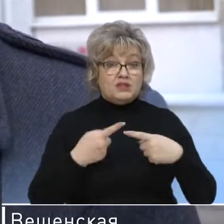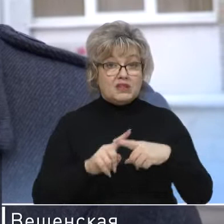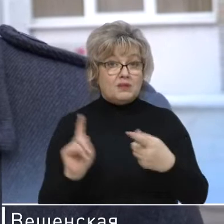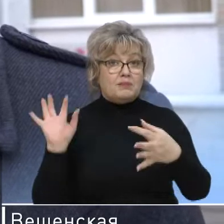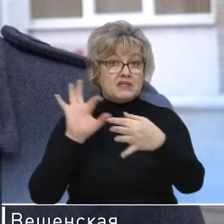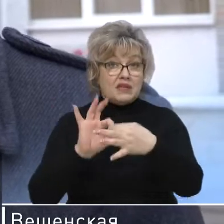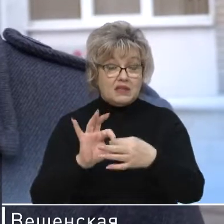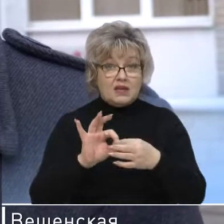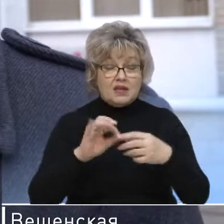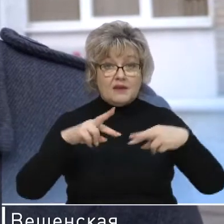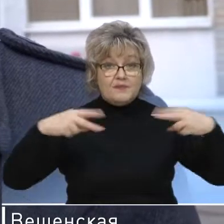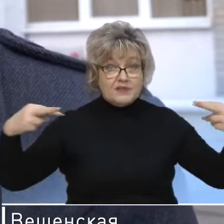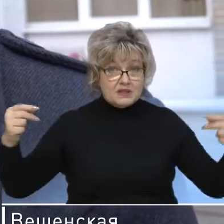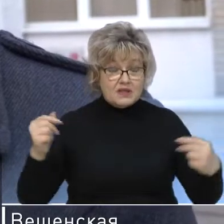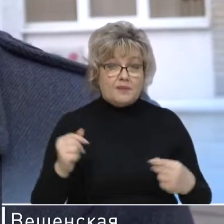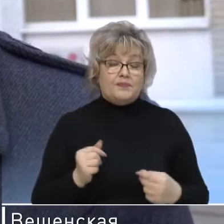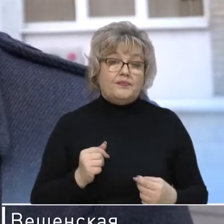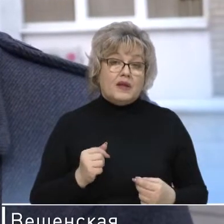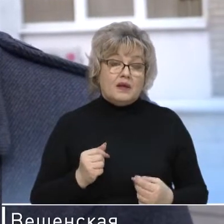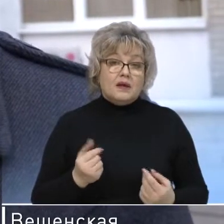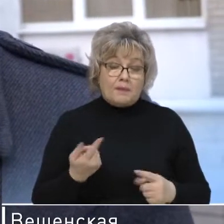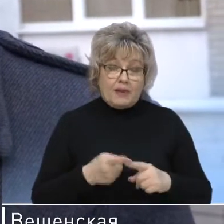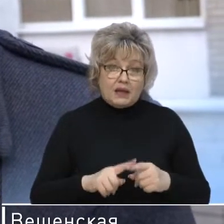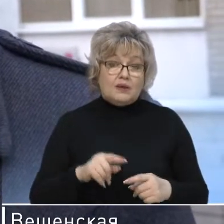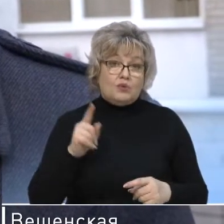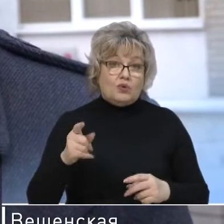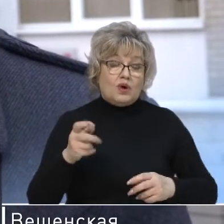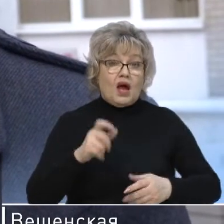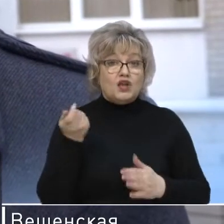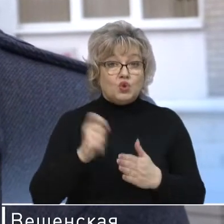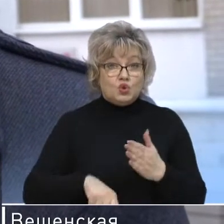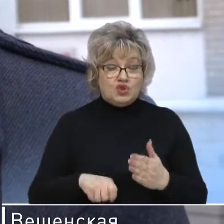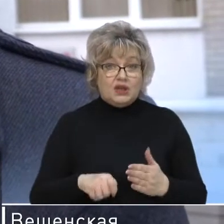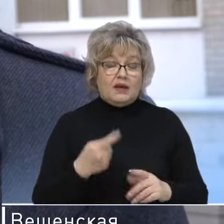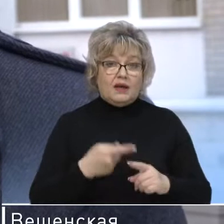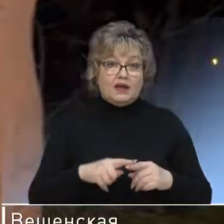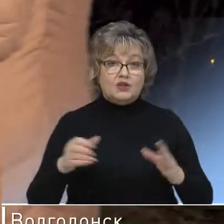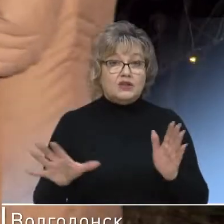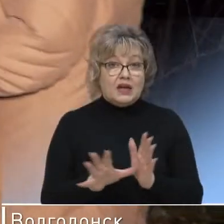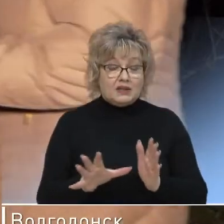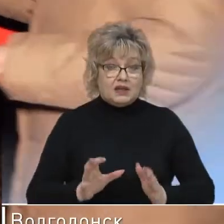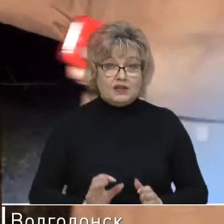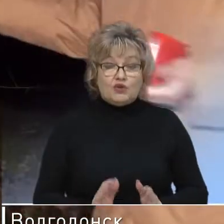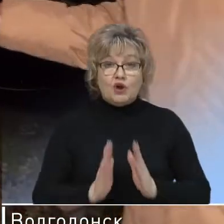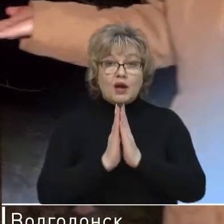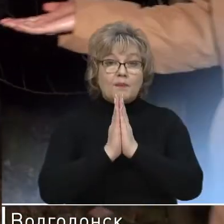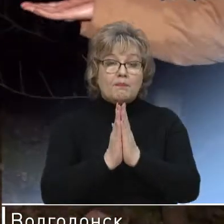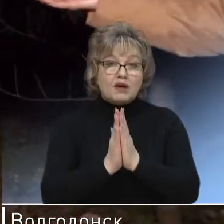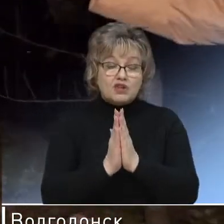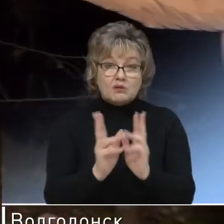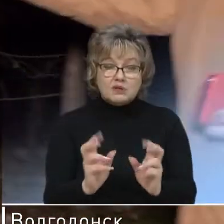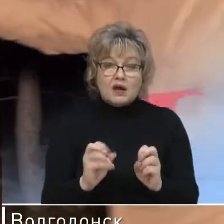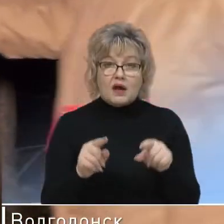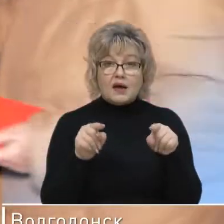присоединение к сетям горсвета. А вследствие чего они просто-напросто отключили данную электроэнергию. Пожалуйста, как здесь?